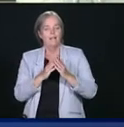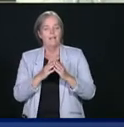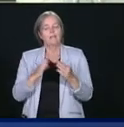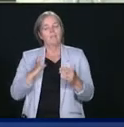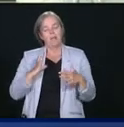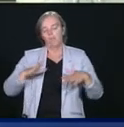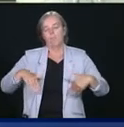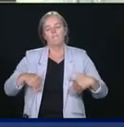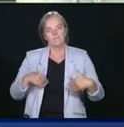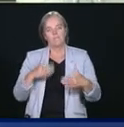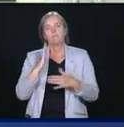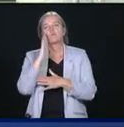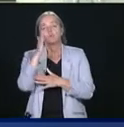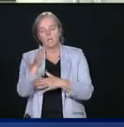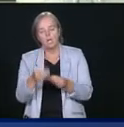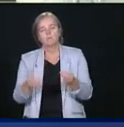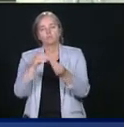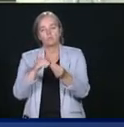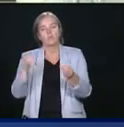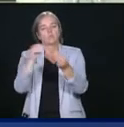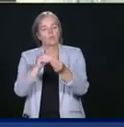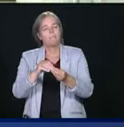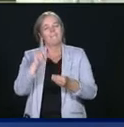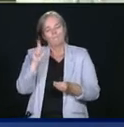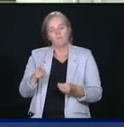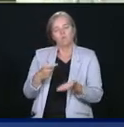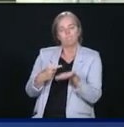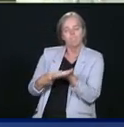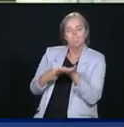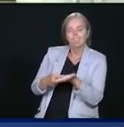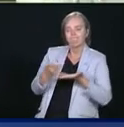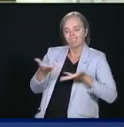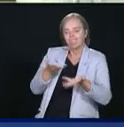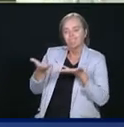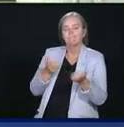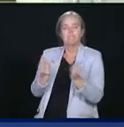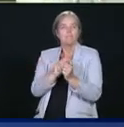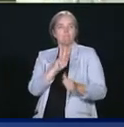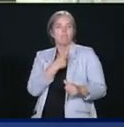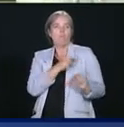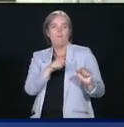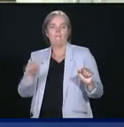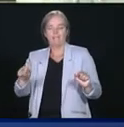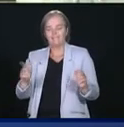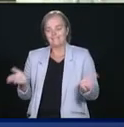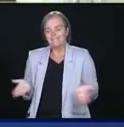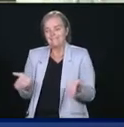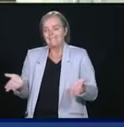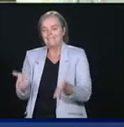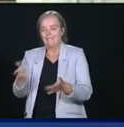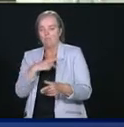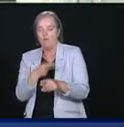continuer de travailler avec les provinces et encourager les provinces à aider les villes et les villages.